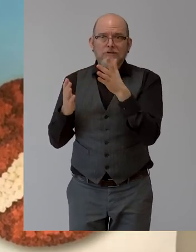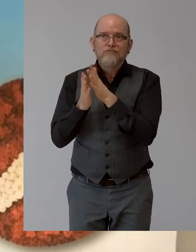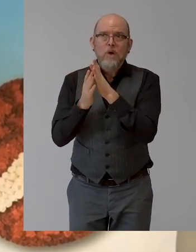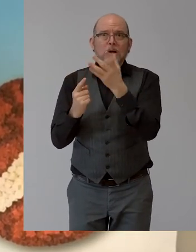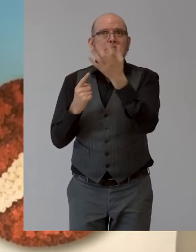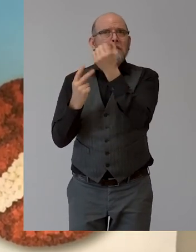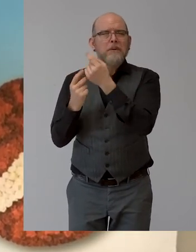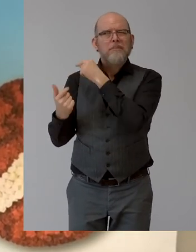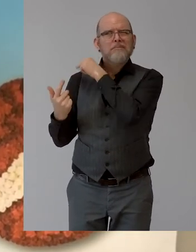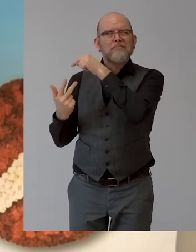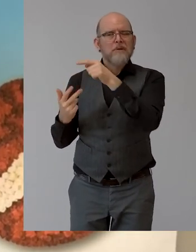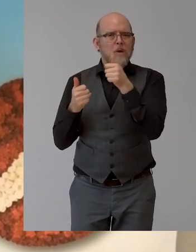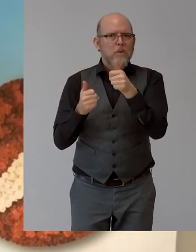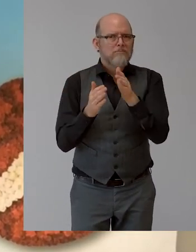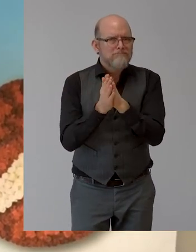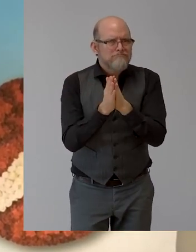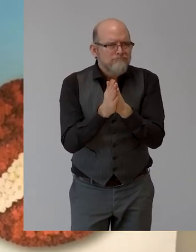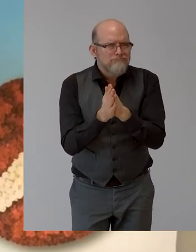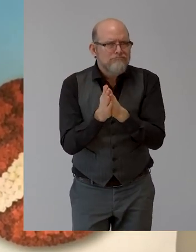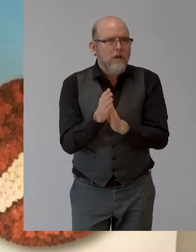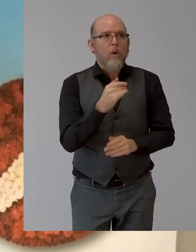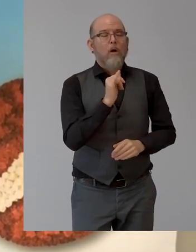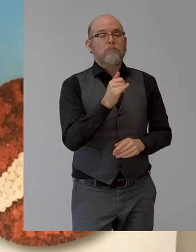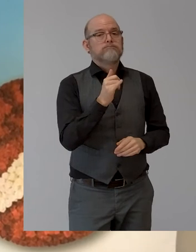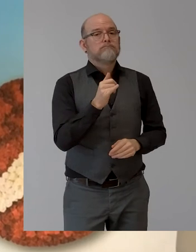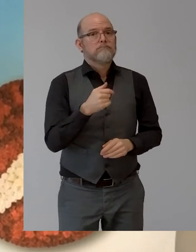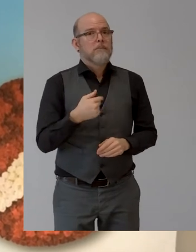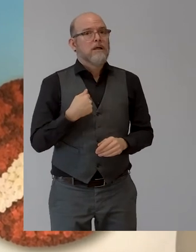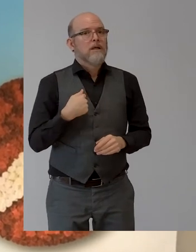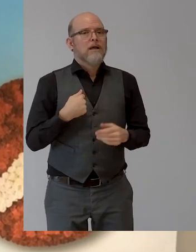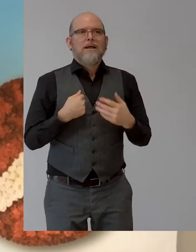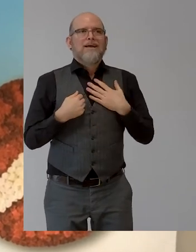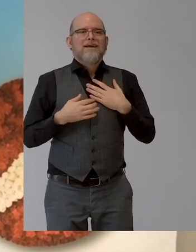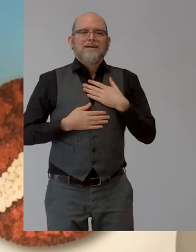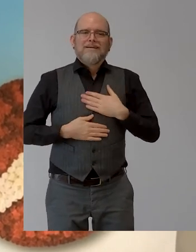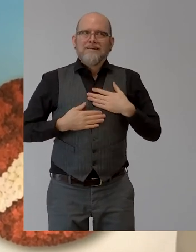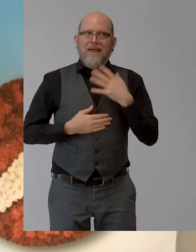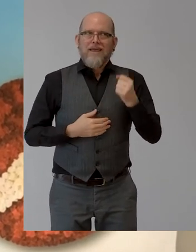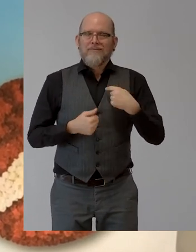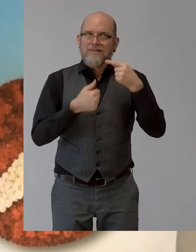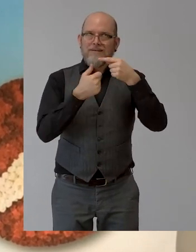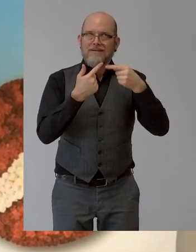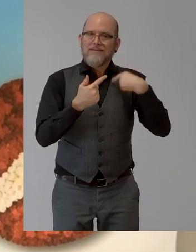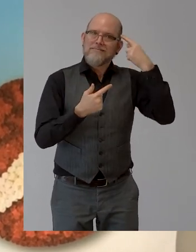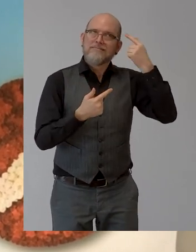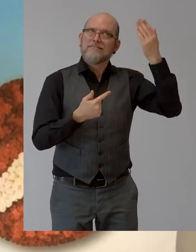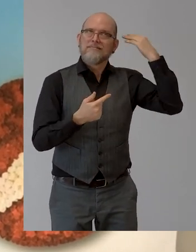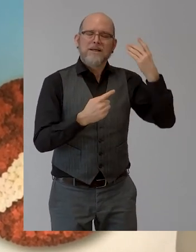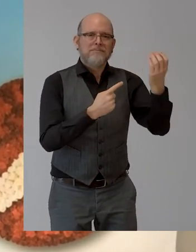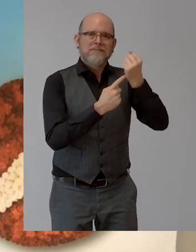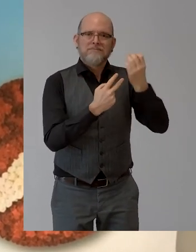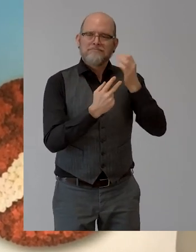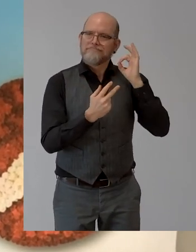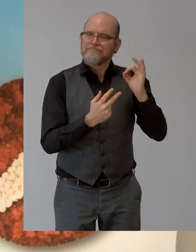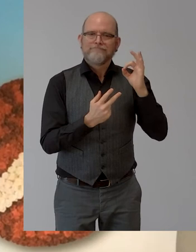Yes, I think there are fortunately so many anecdotes because, for example, this is a unique